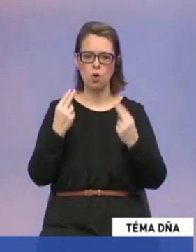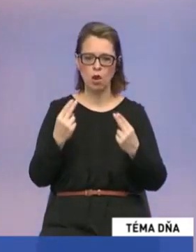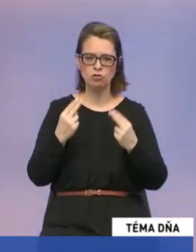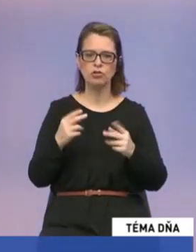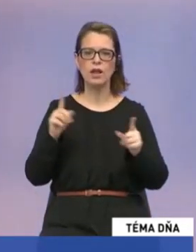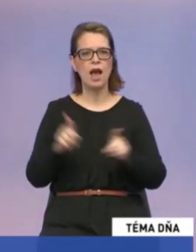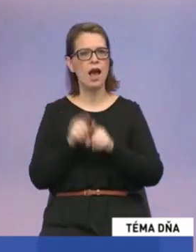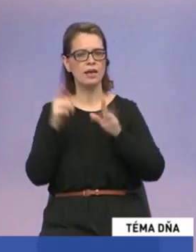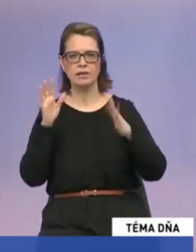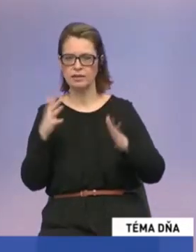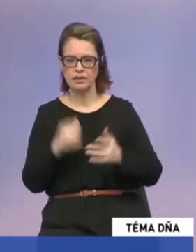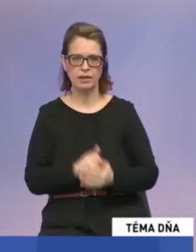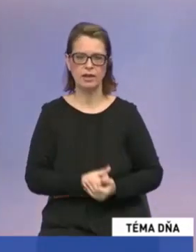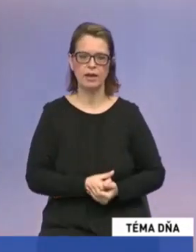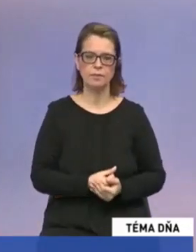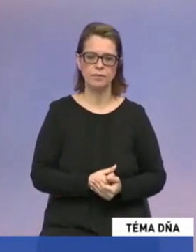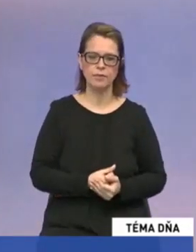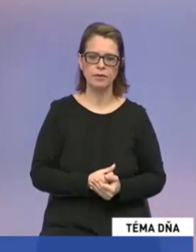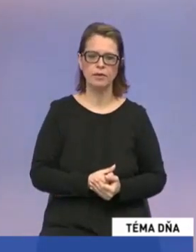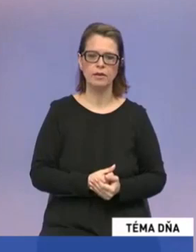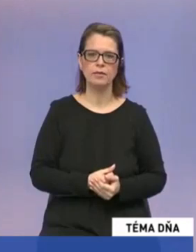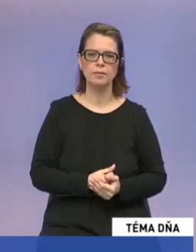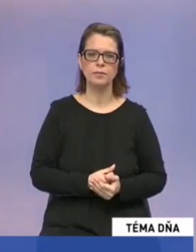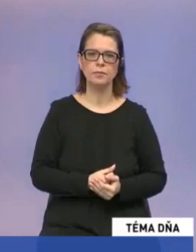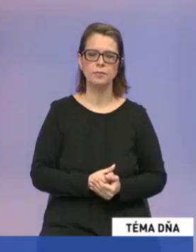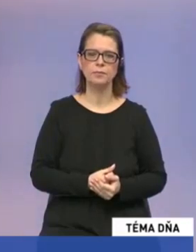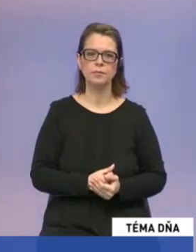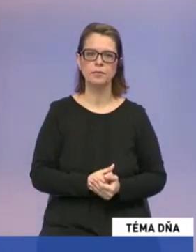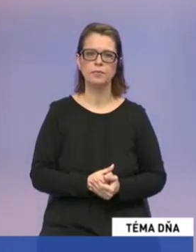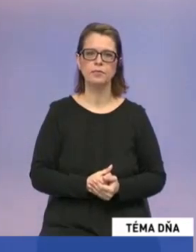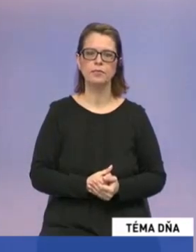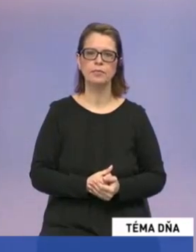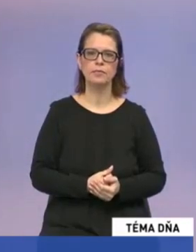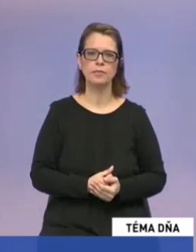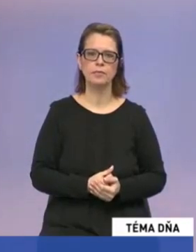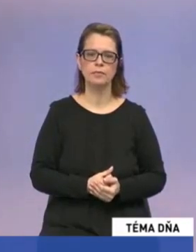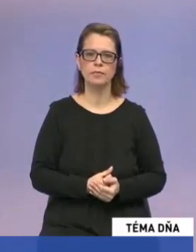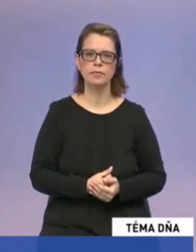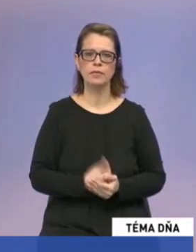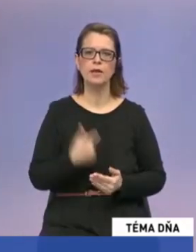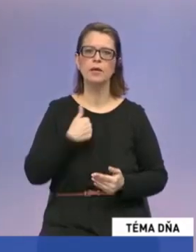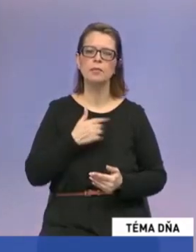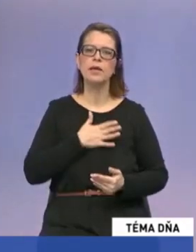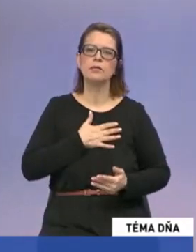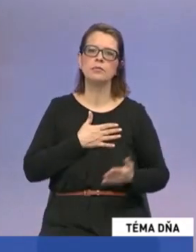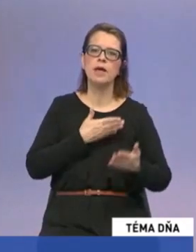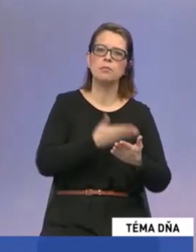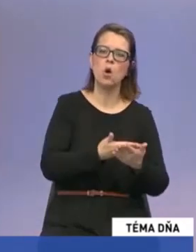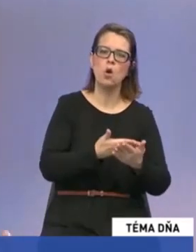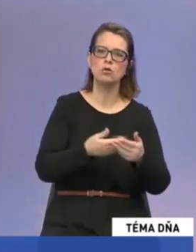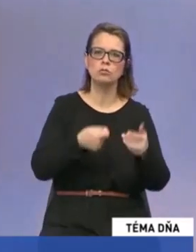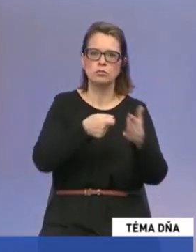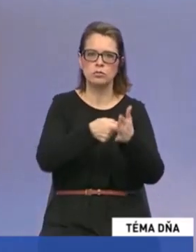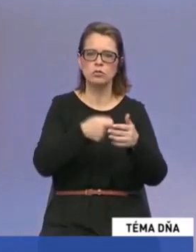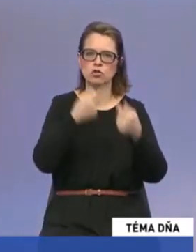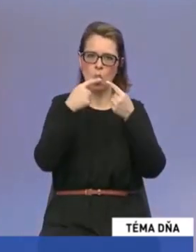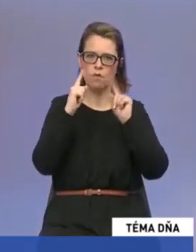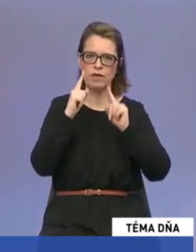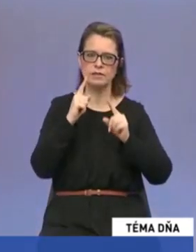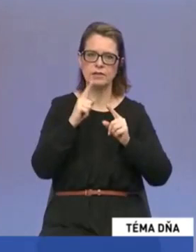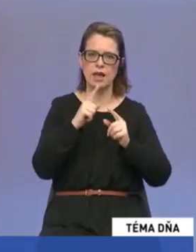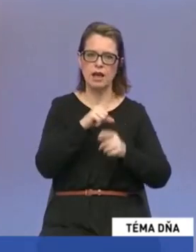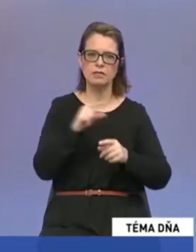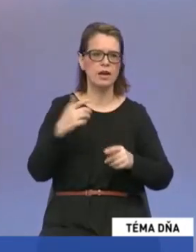závisí do akej miery sa chceme o toto opierať. My sme v prvom rade pro slovenskou stranou, nie pro nejakou